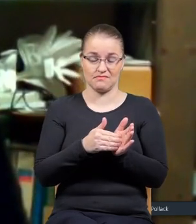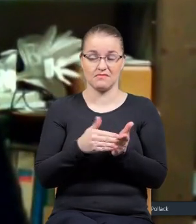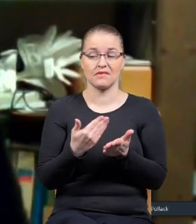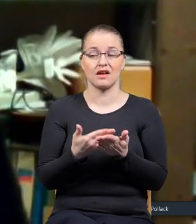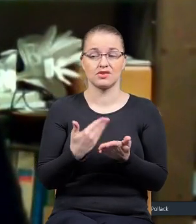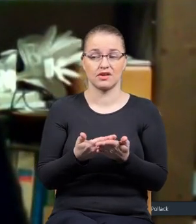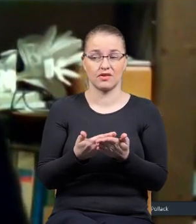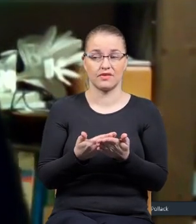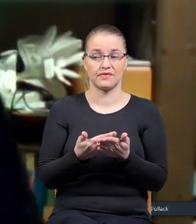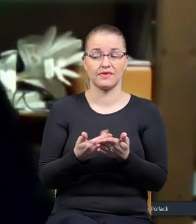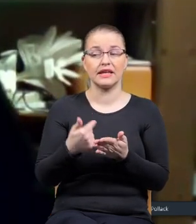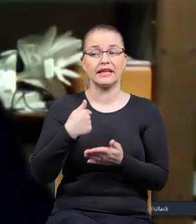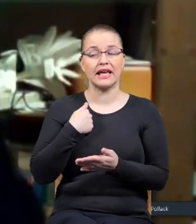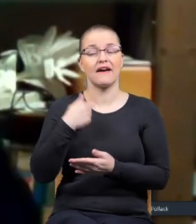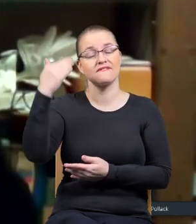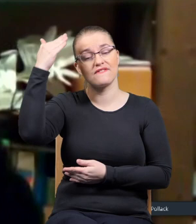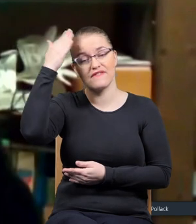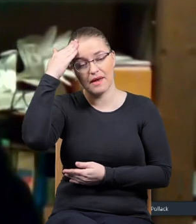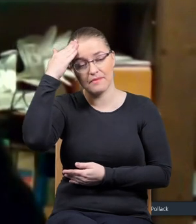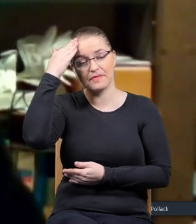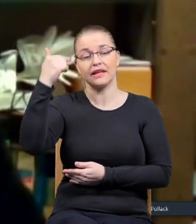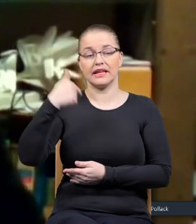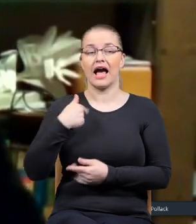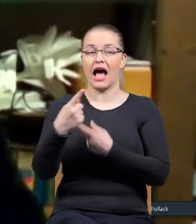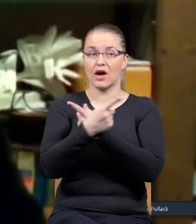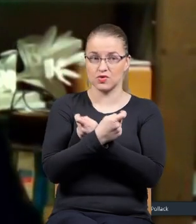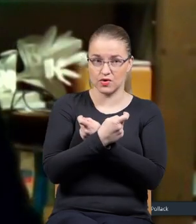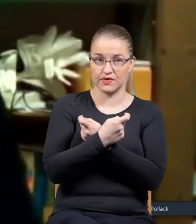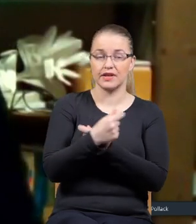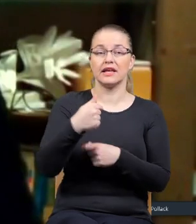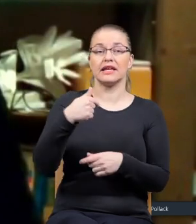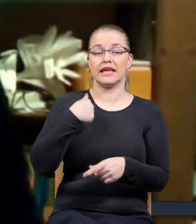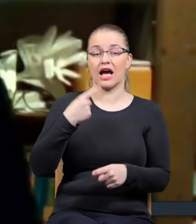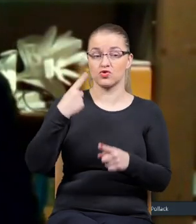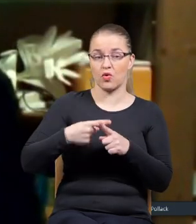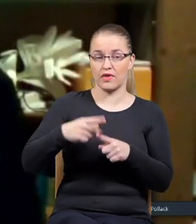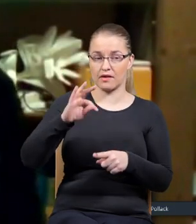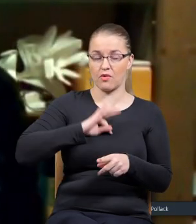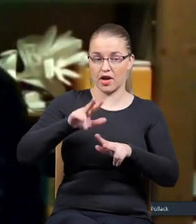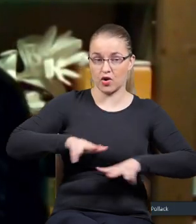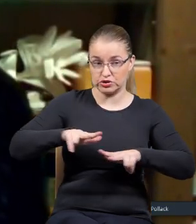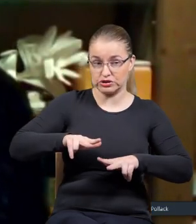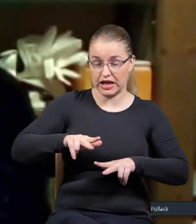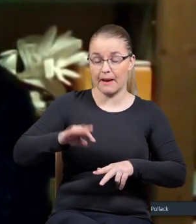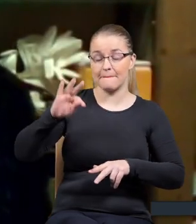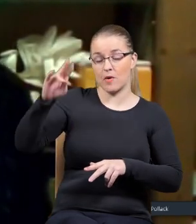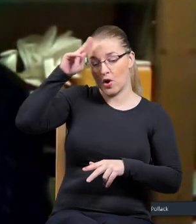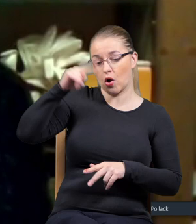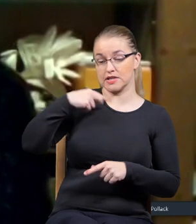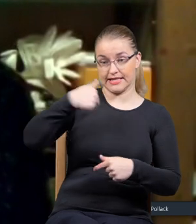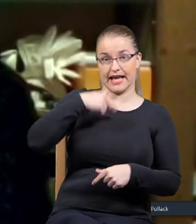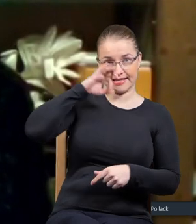bo ja po prostu staję sobie sprawę, że jako Austriak, dzwonik tej rodziny, że syn takiego ojca,